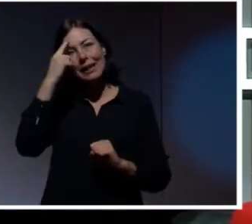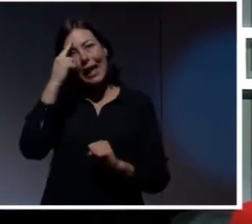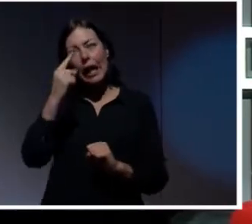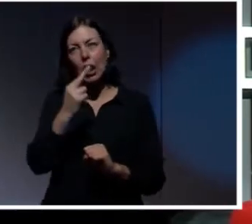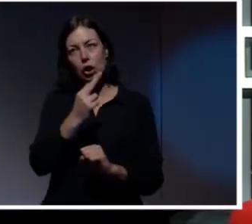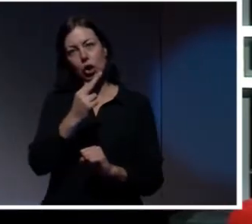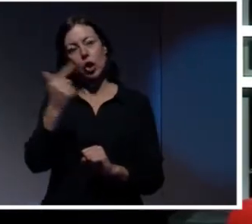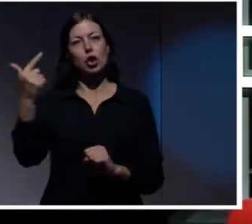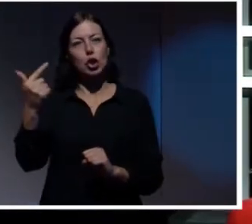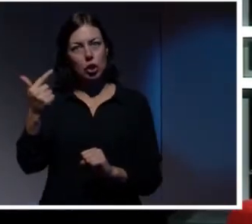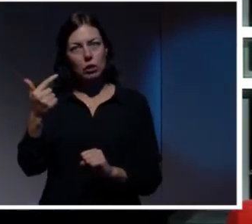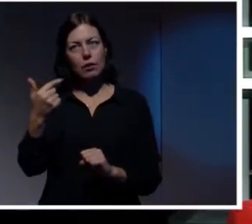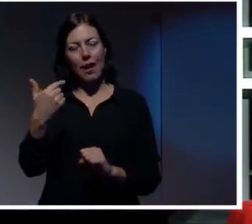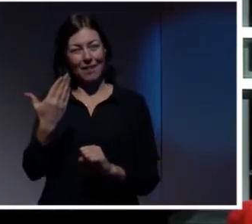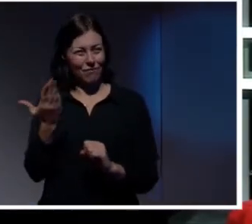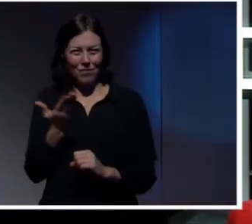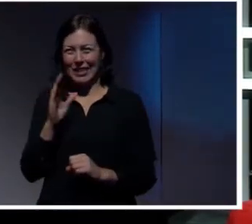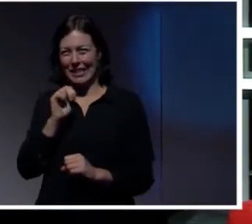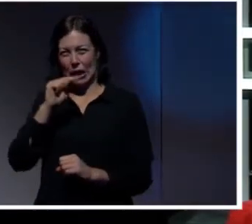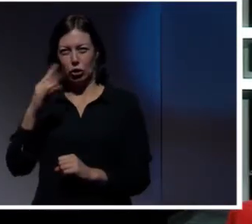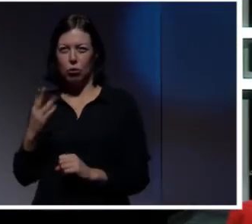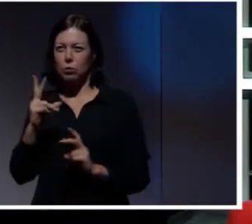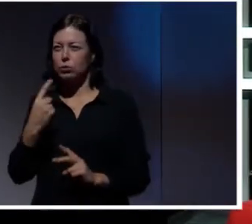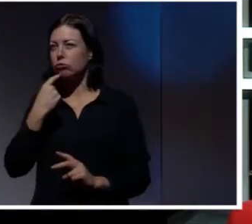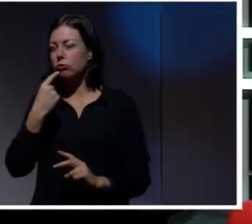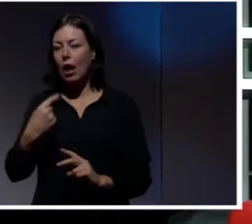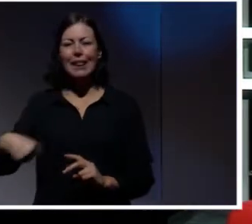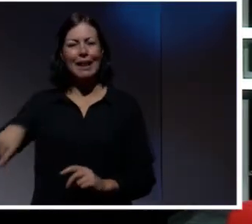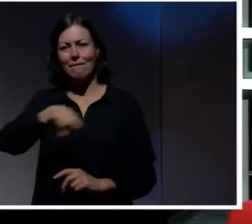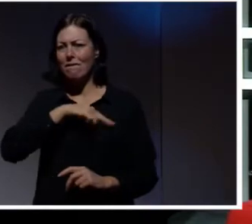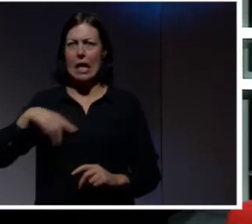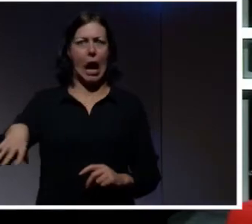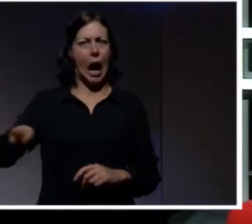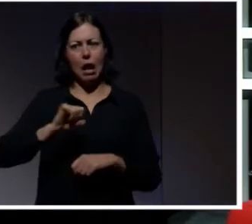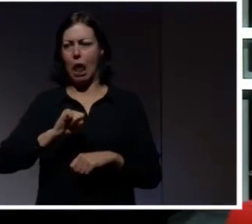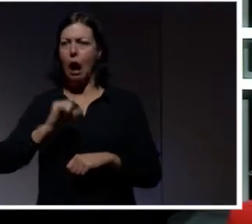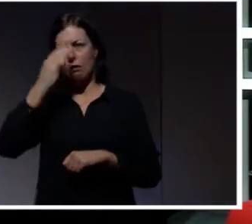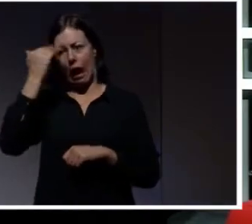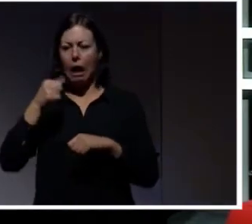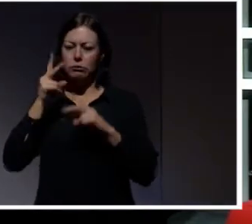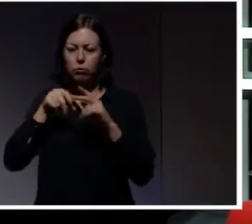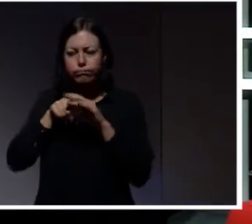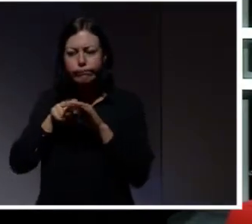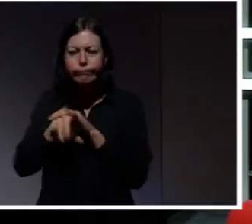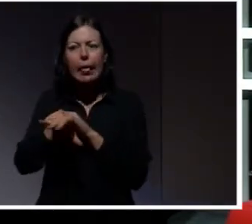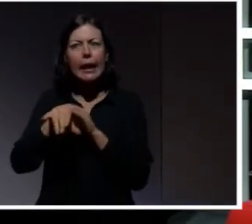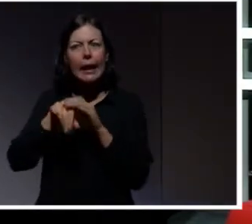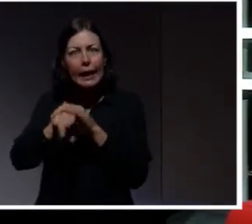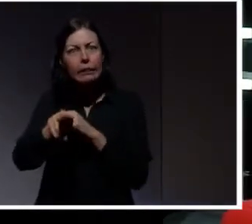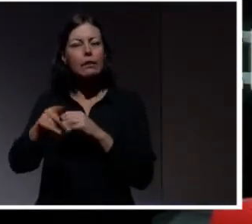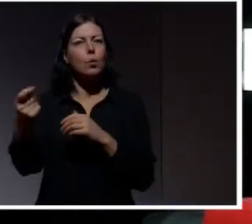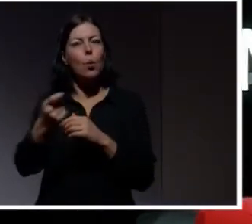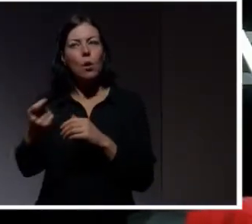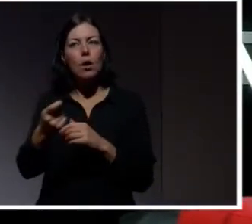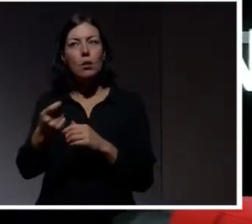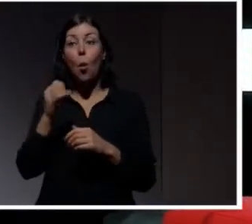paradigmet. Och det är det som Jenny sa också. Vi är alla hackade. Och om man mot förmodan inte är hackad. Så är det